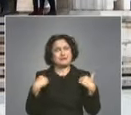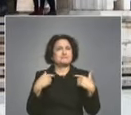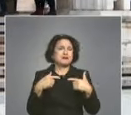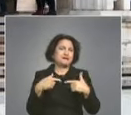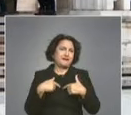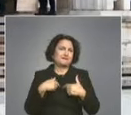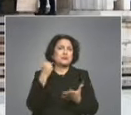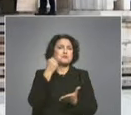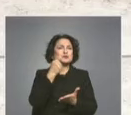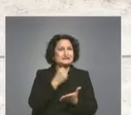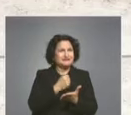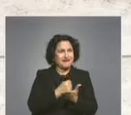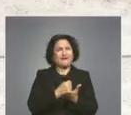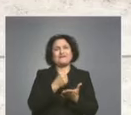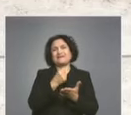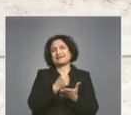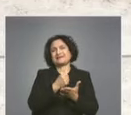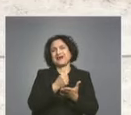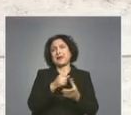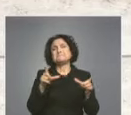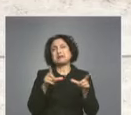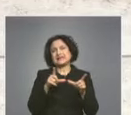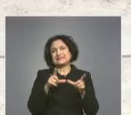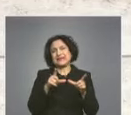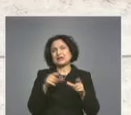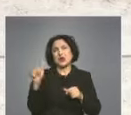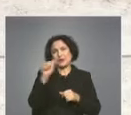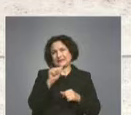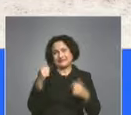магистратите от Пловдивския апелативен съд организирали възстановката.